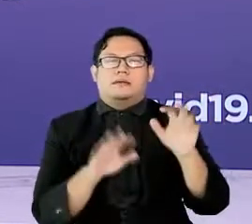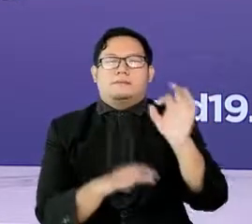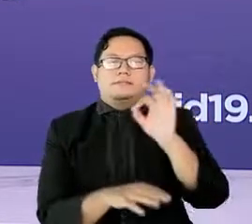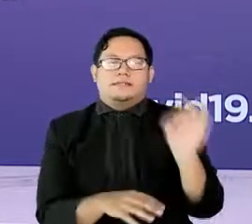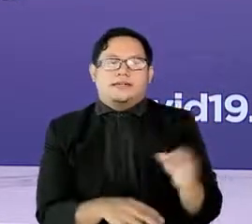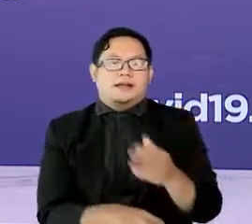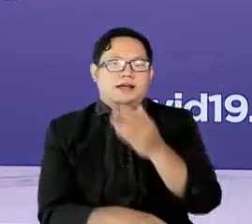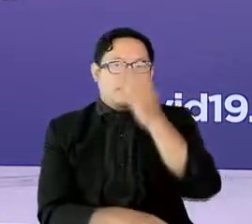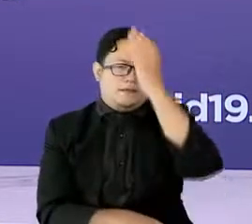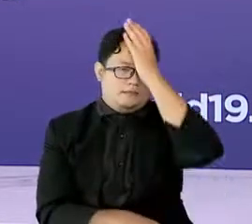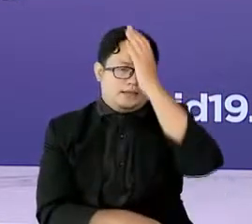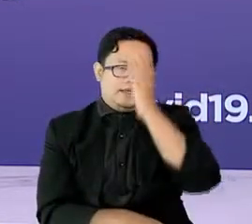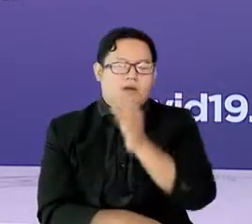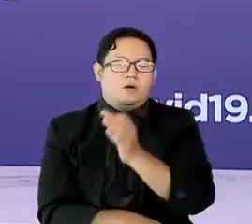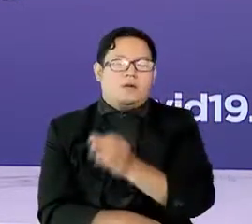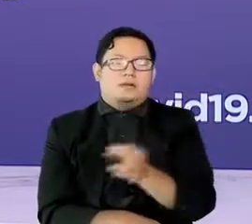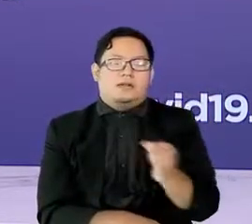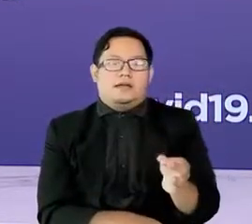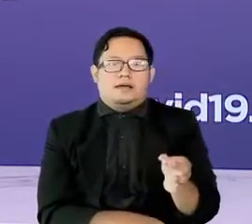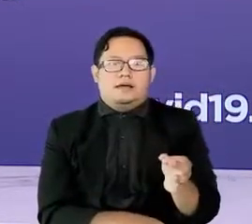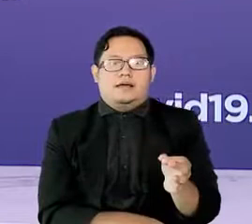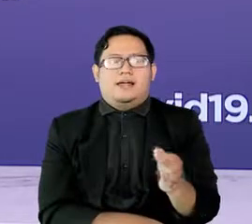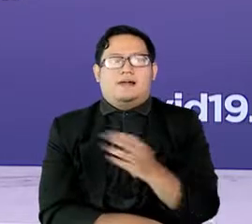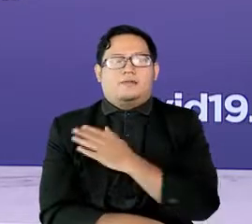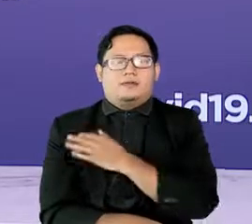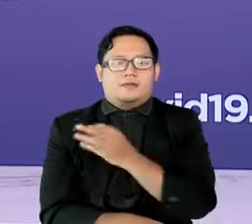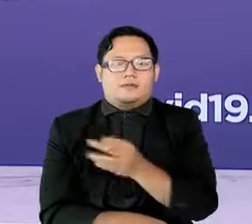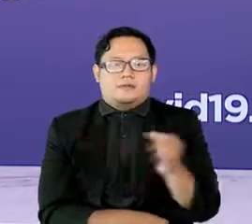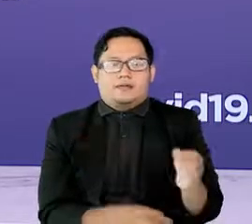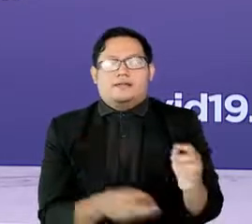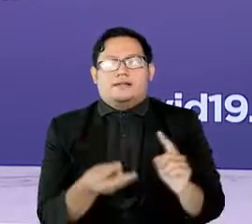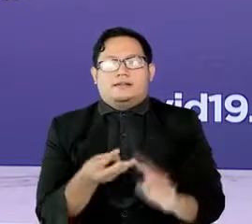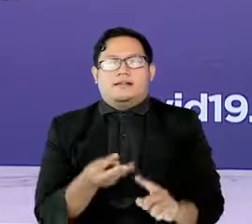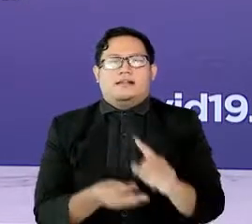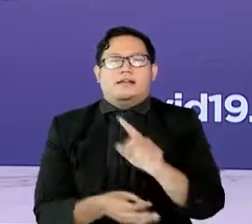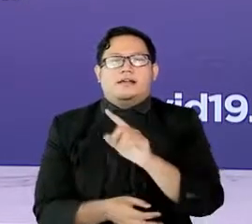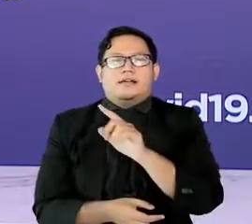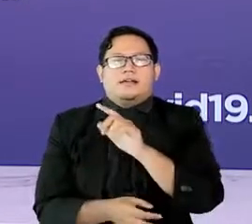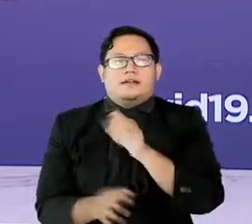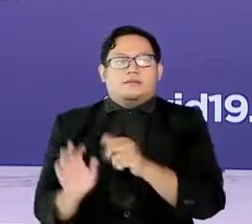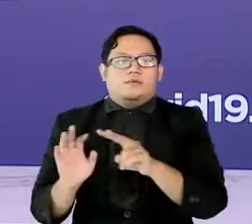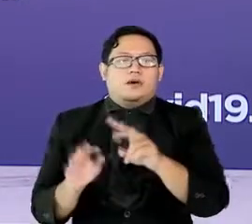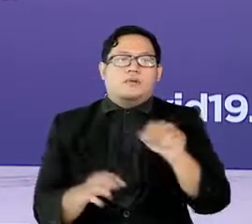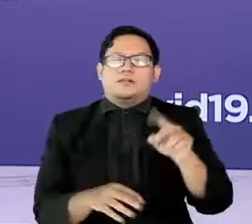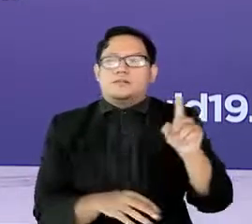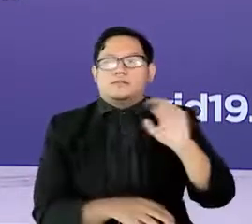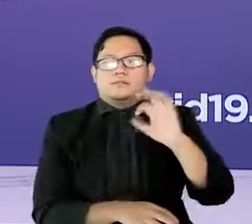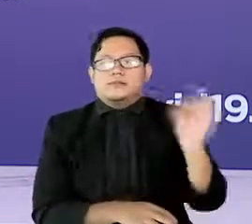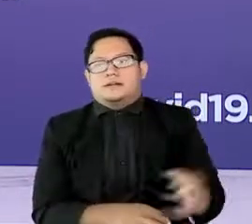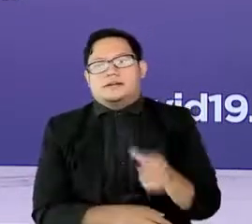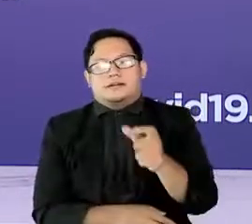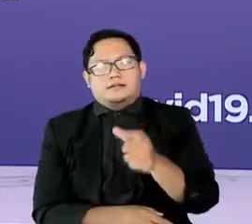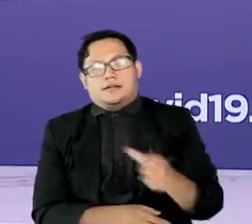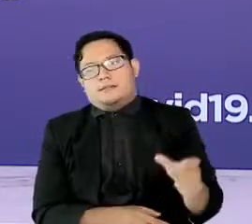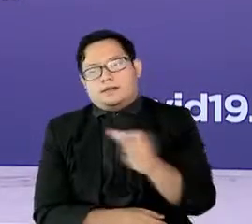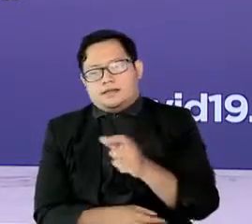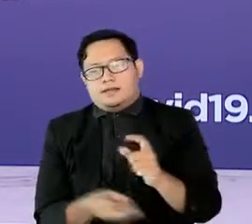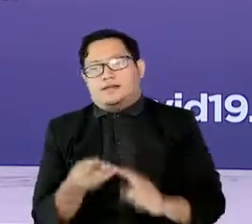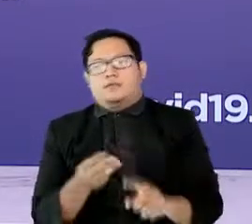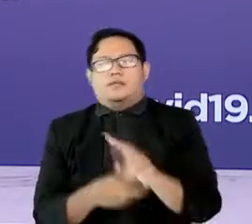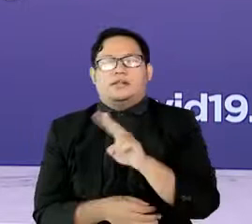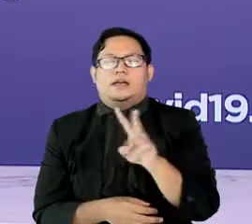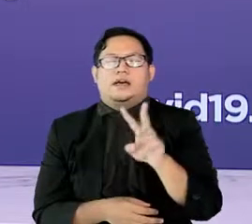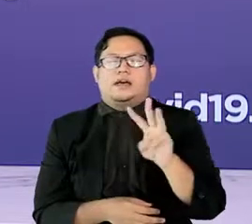kabupaten kota dan 22,61 persen kecamatan dan 23